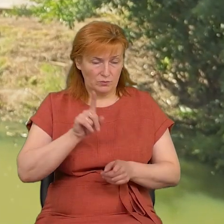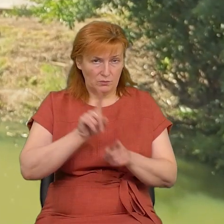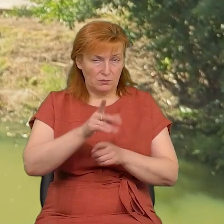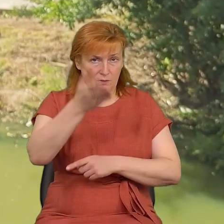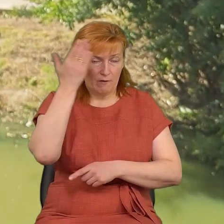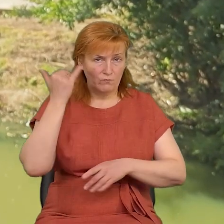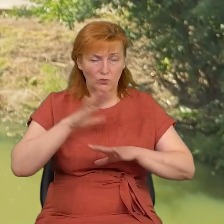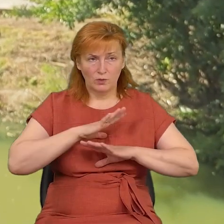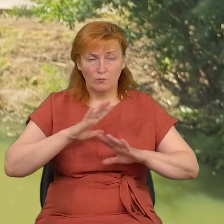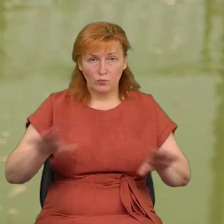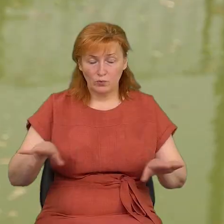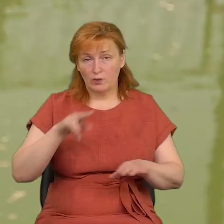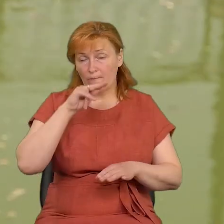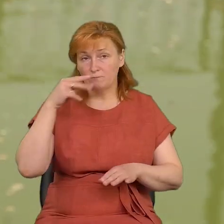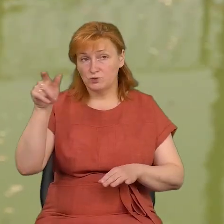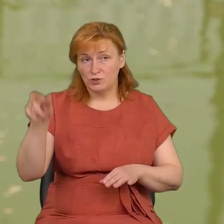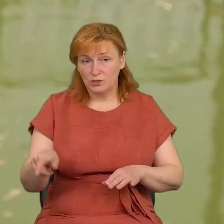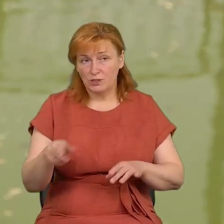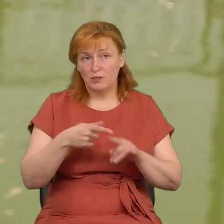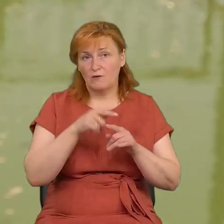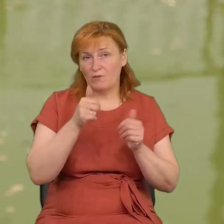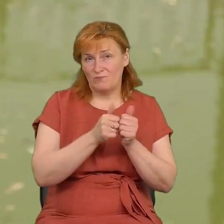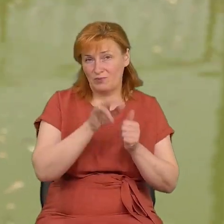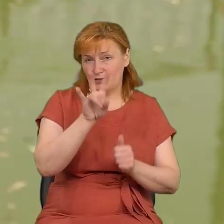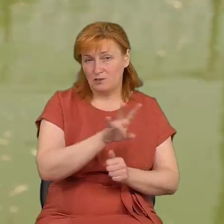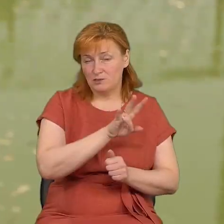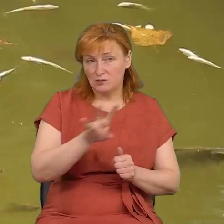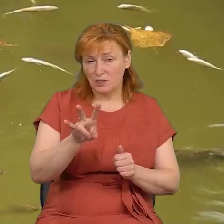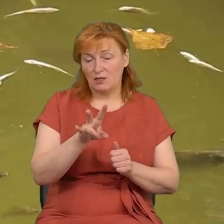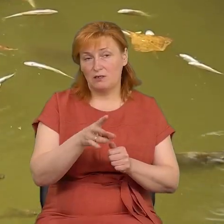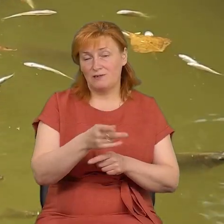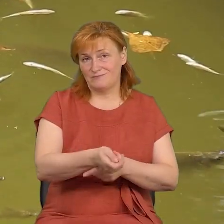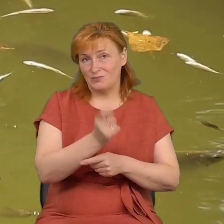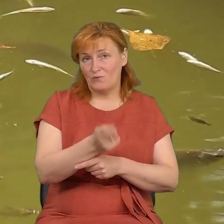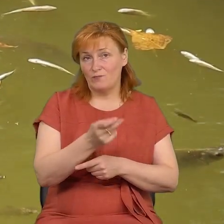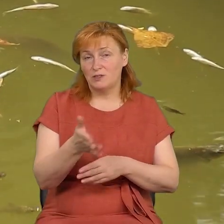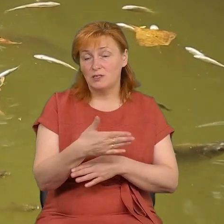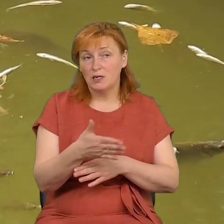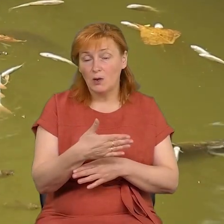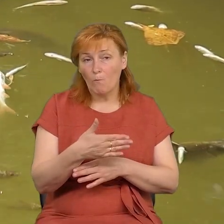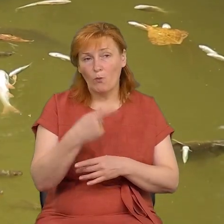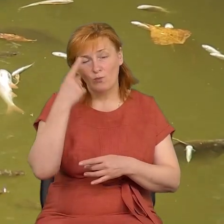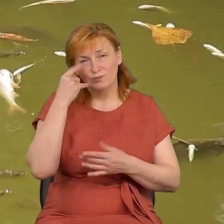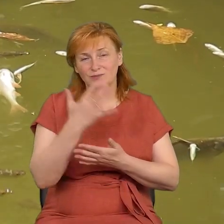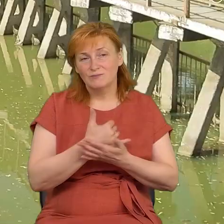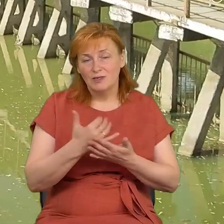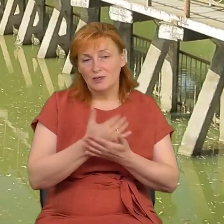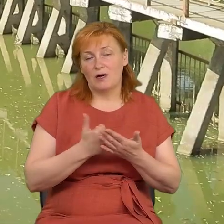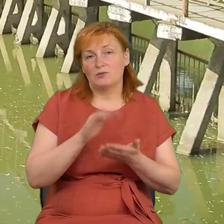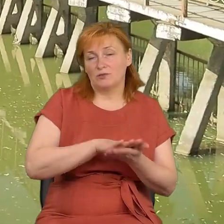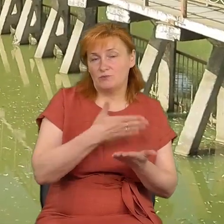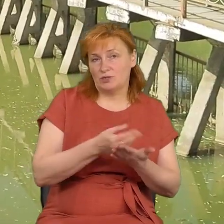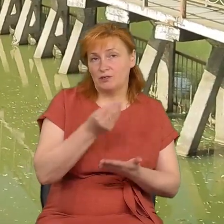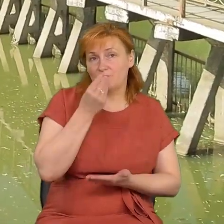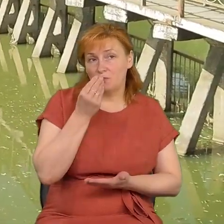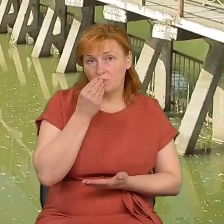Чернігівець Андрій Майстренко під сакою вилоблює рибу на дамбі Стрижню. Каже, збирається її готувати і їсти. Що